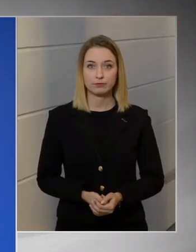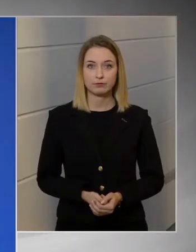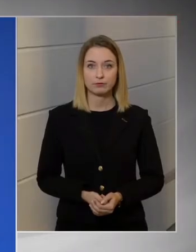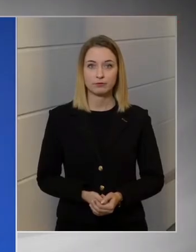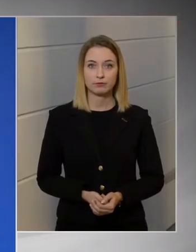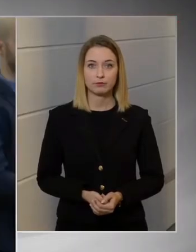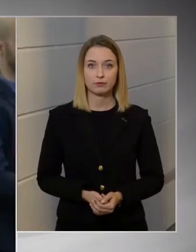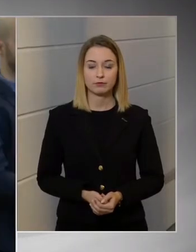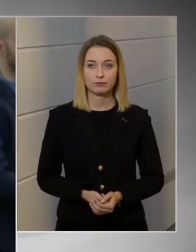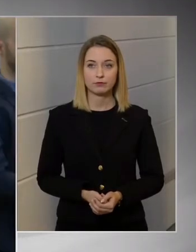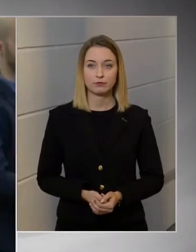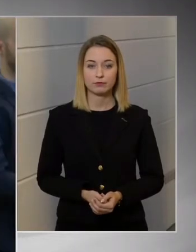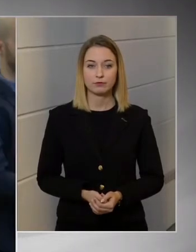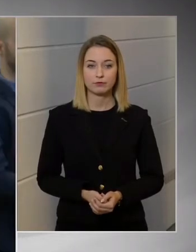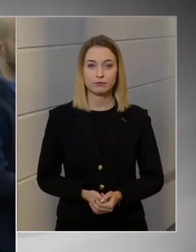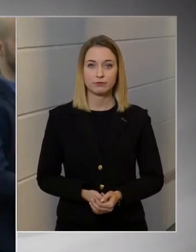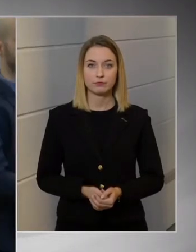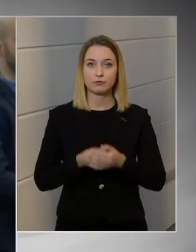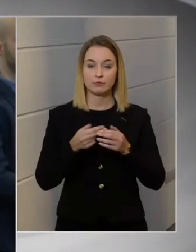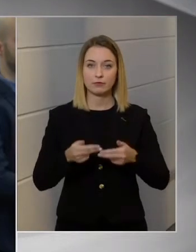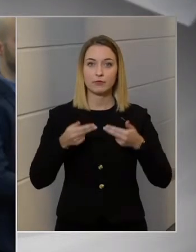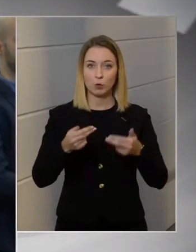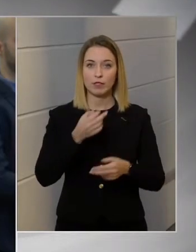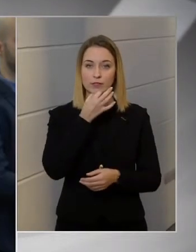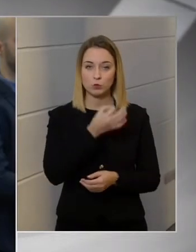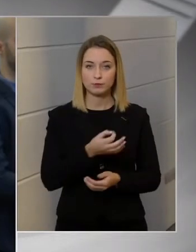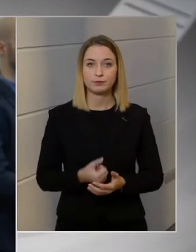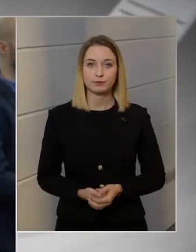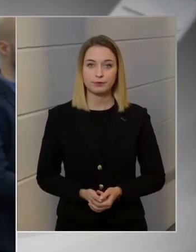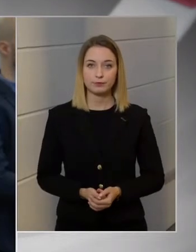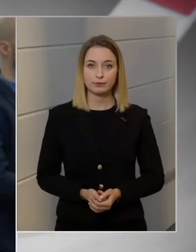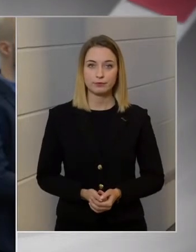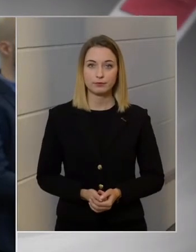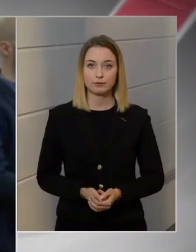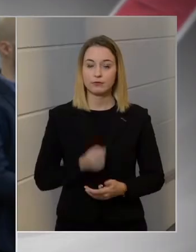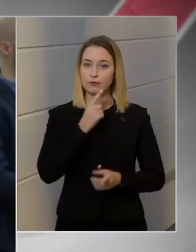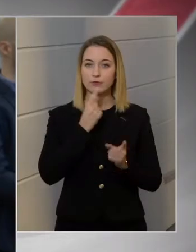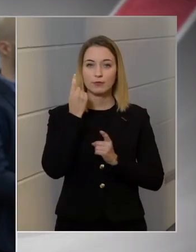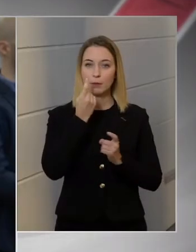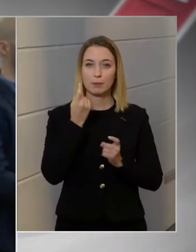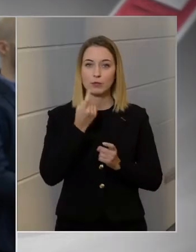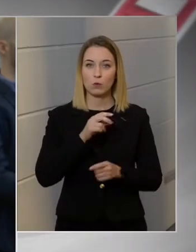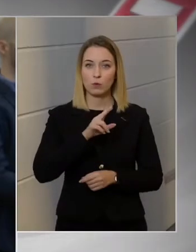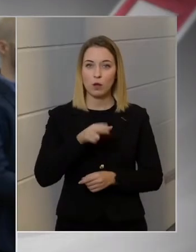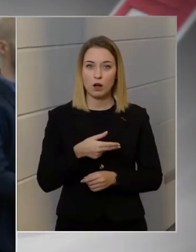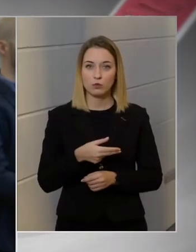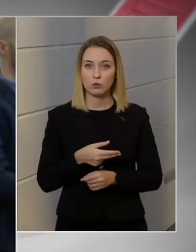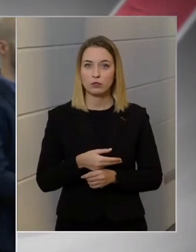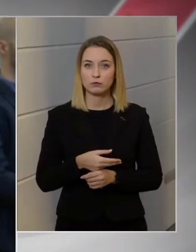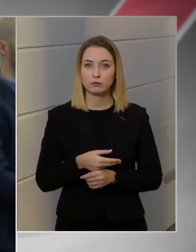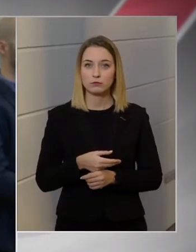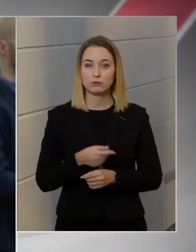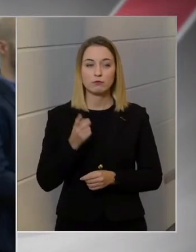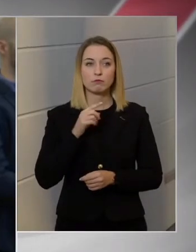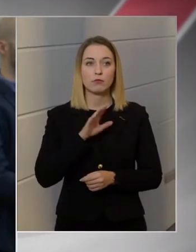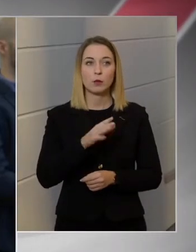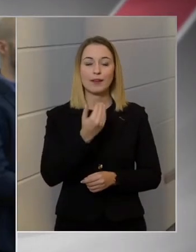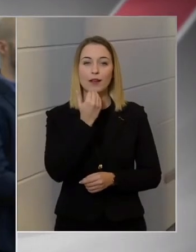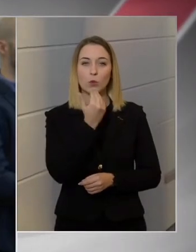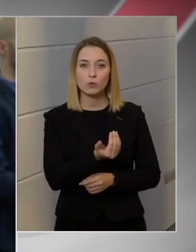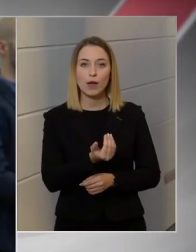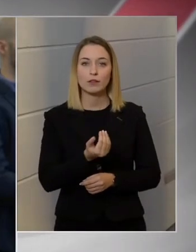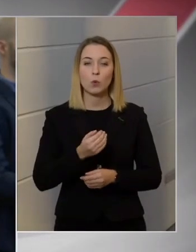Akkor pillanat. Következő kérdésem az enne, hogy mit gondol arról, hogy minek köszönhető az, hogy a